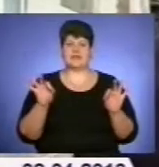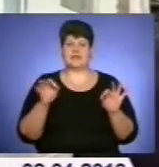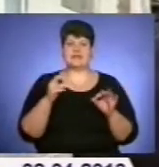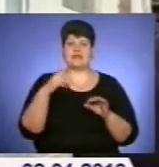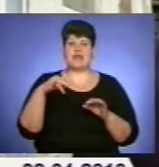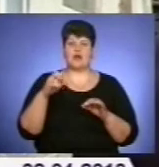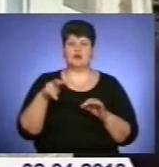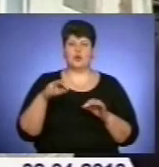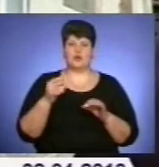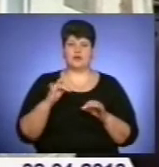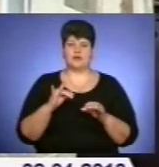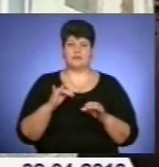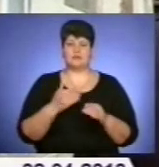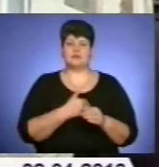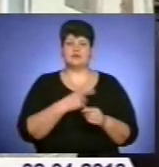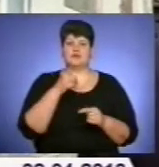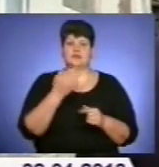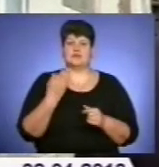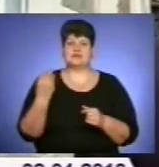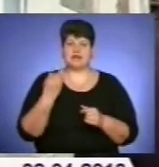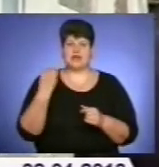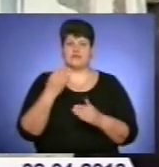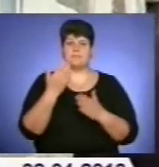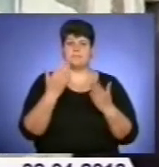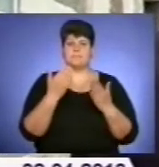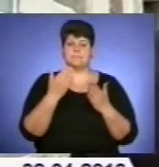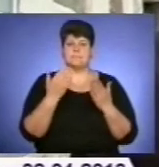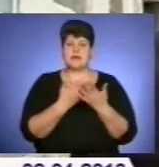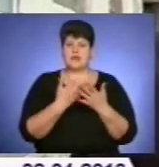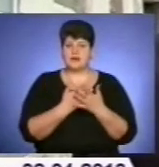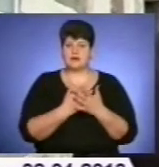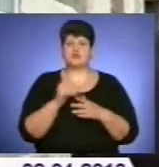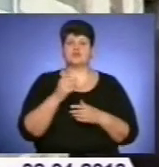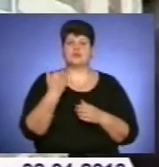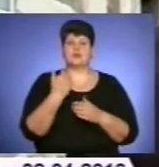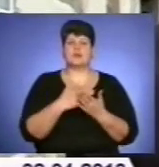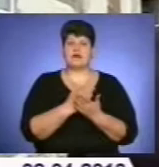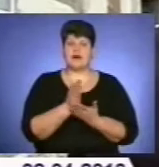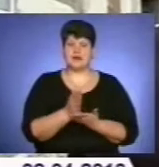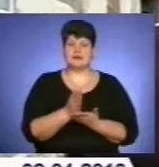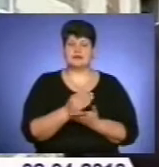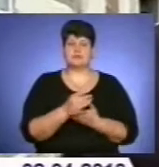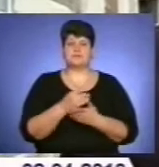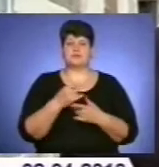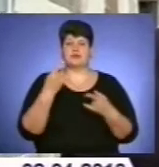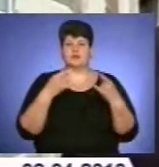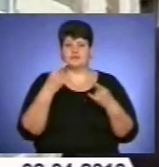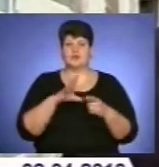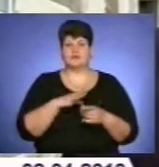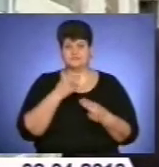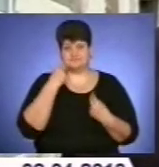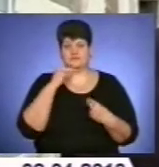Бажаю, щоб у вас були цікаві передачі, щоб якість зображення була краще,